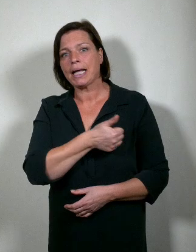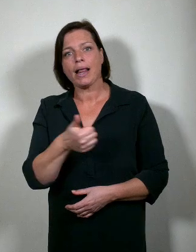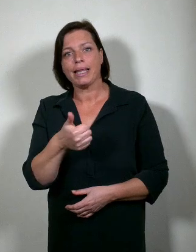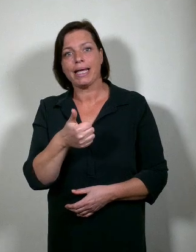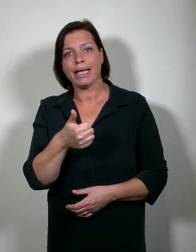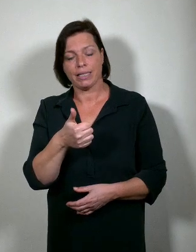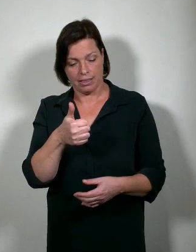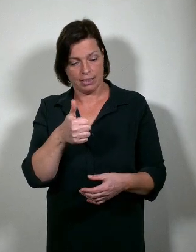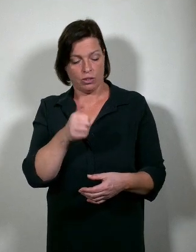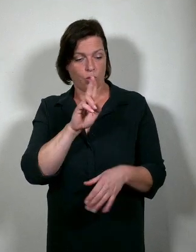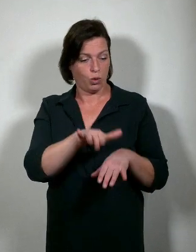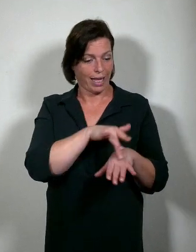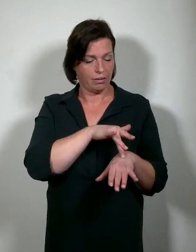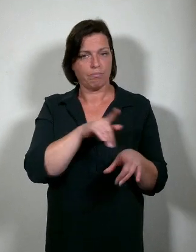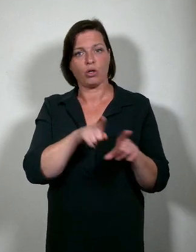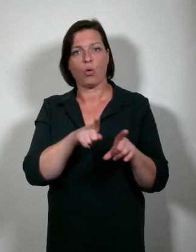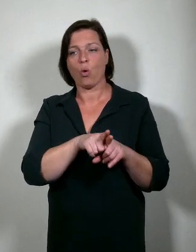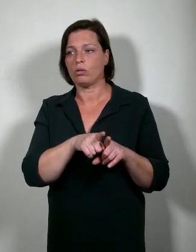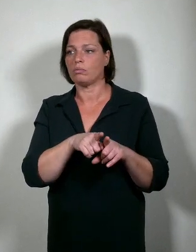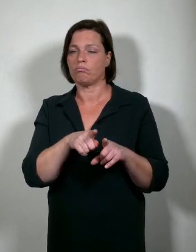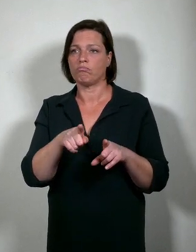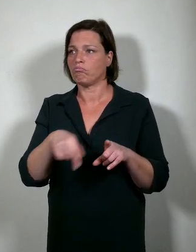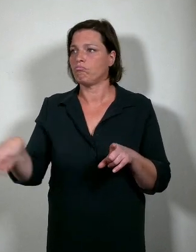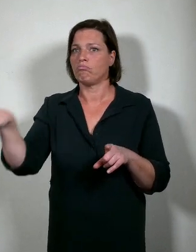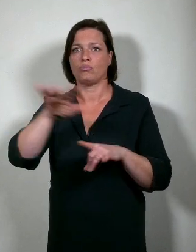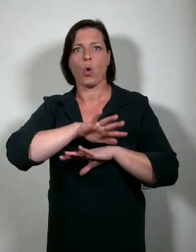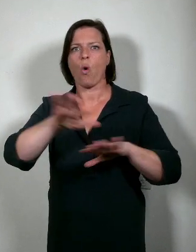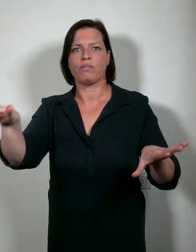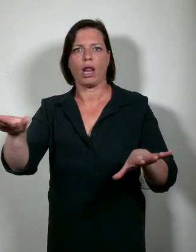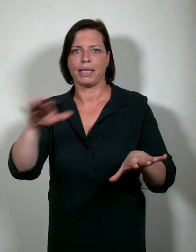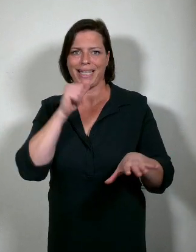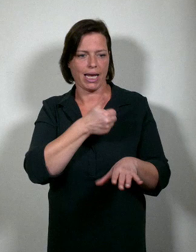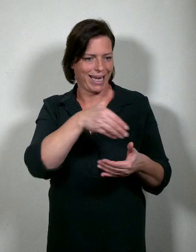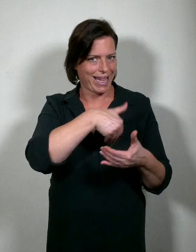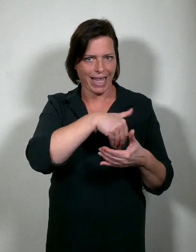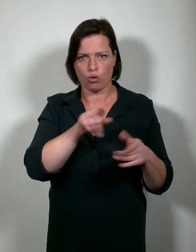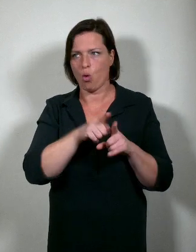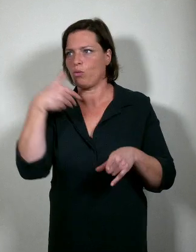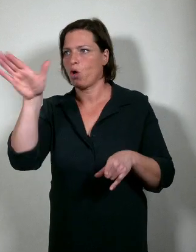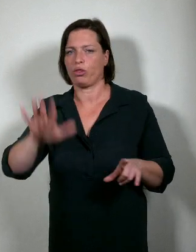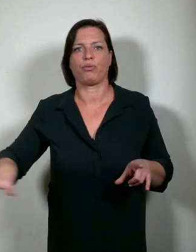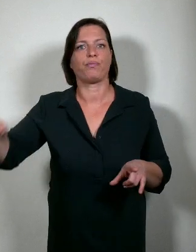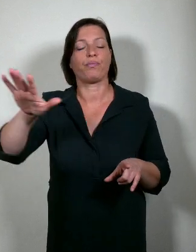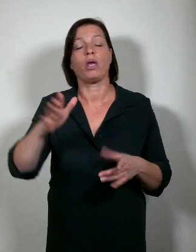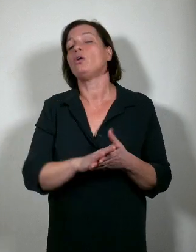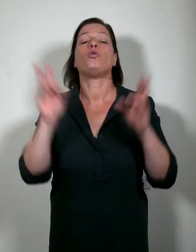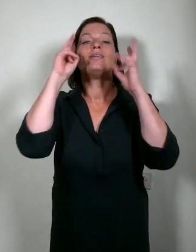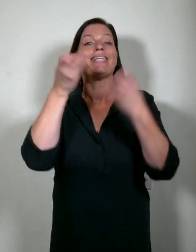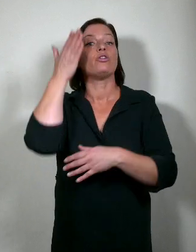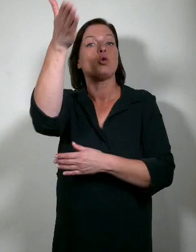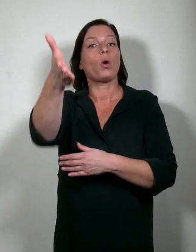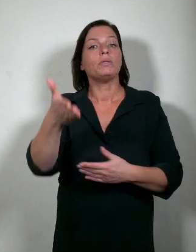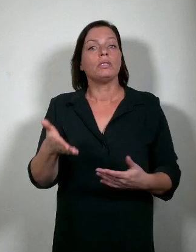maar ook buiten de UGent. Overal. De universiteit van de toekomst staat